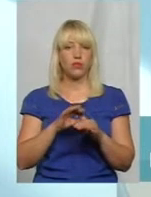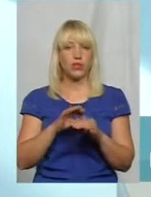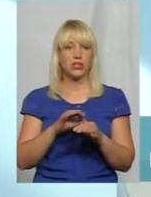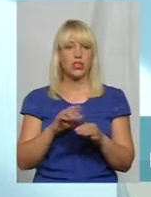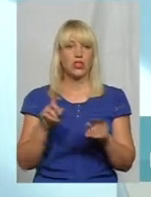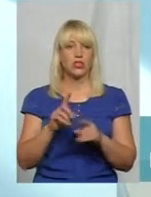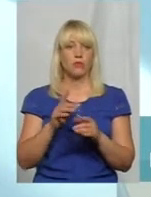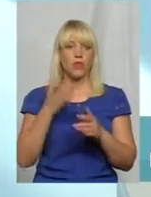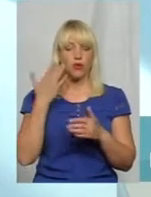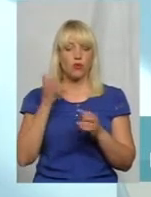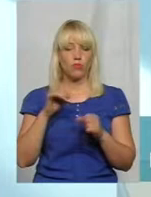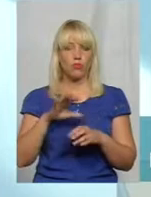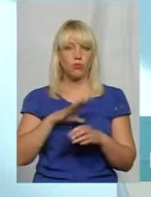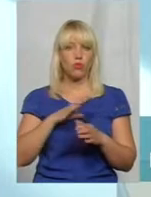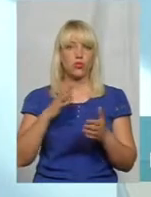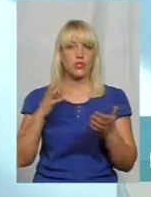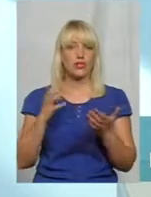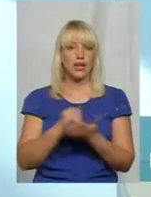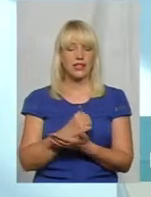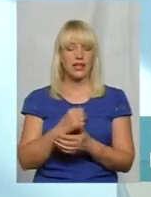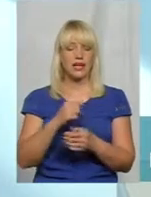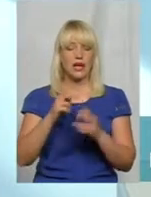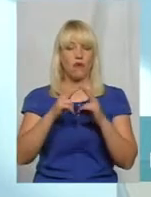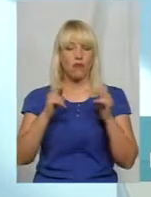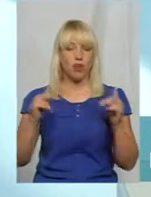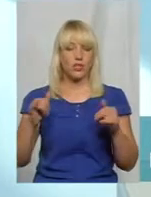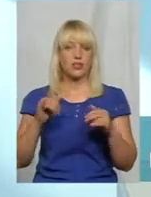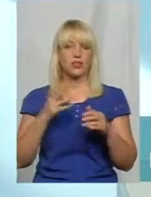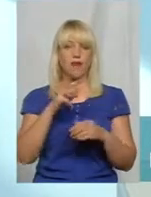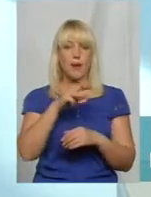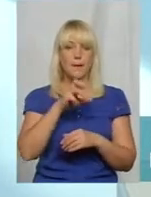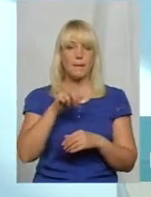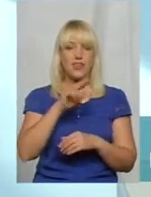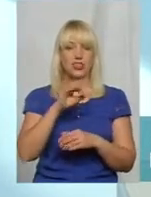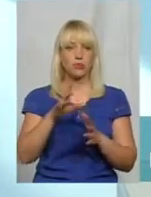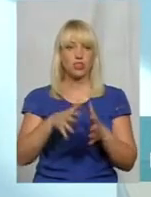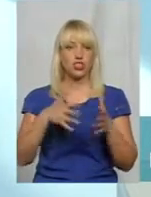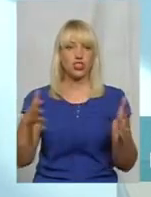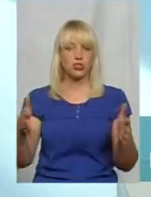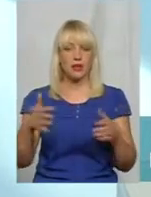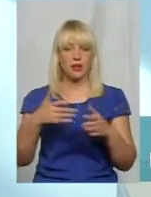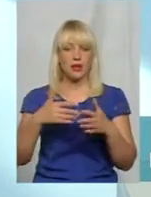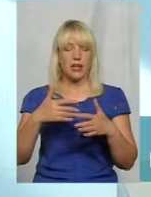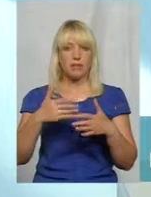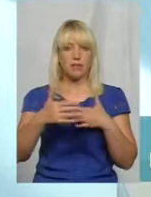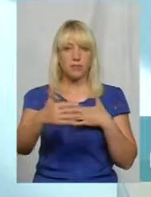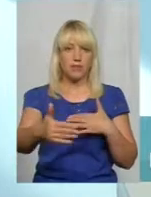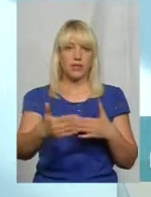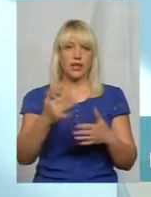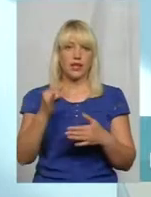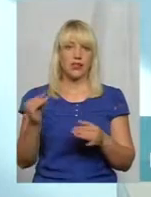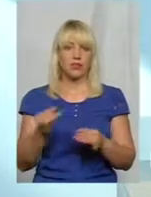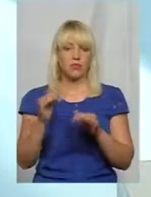саму фортецю, а інші об'єкти. Меджибі ж набагато ширший і набагато глибший, а в